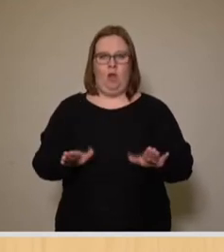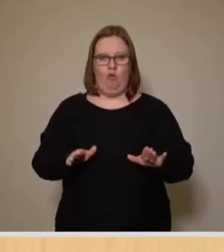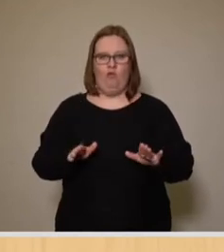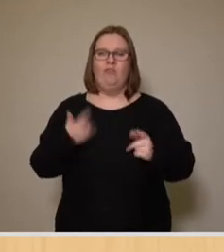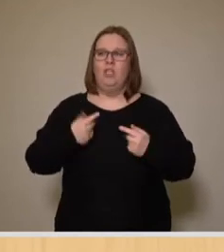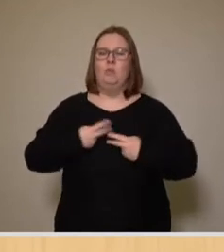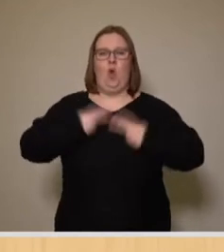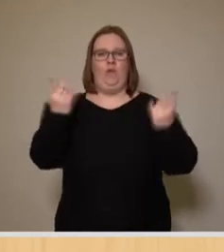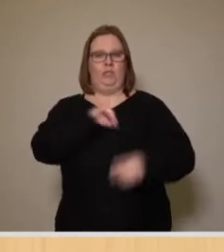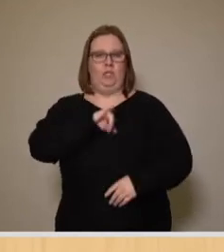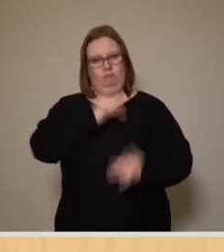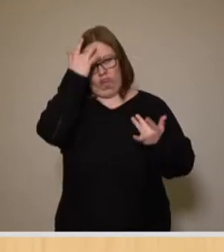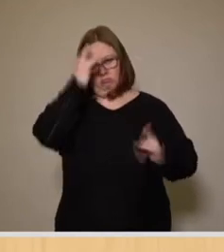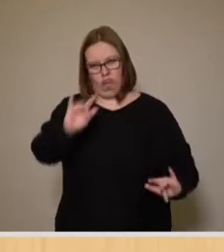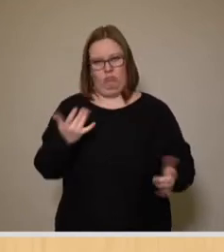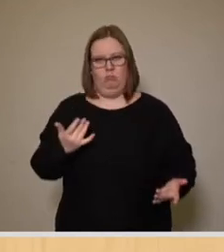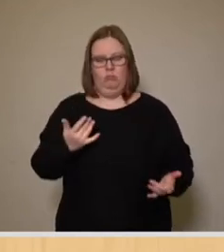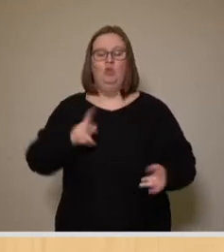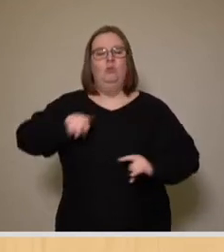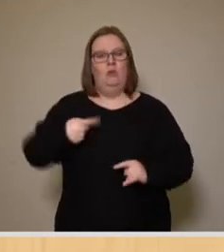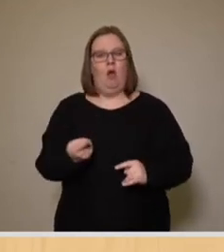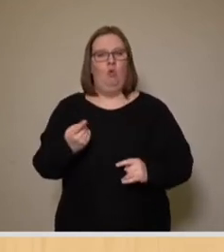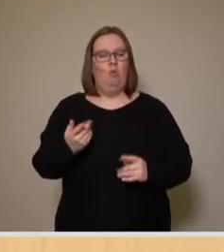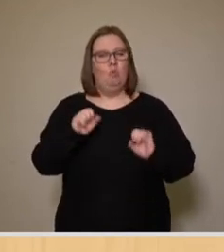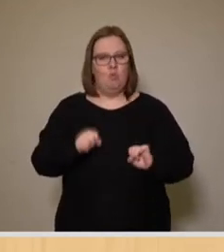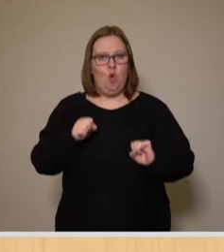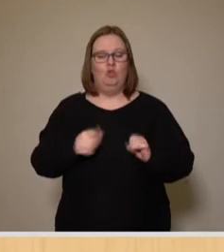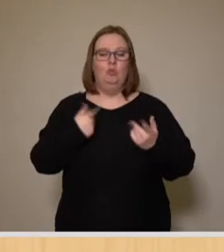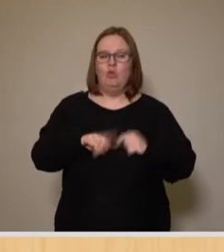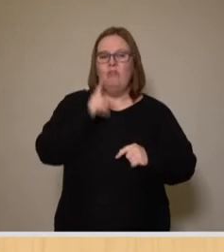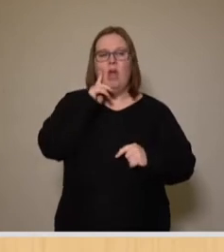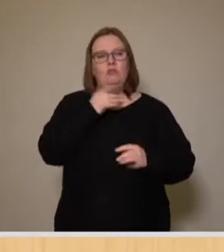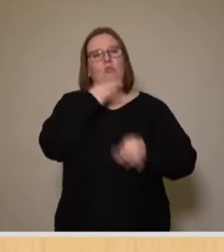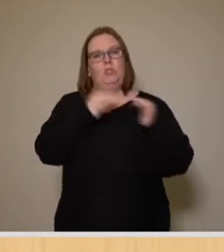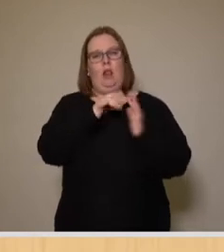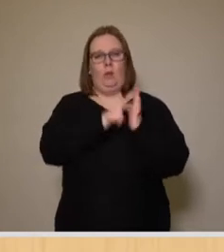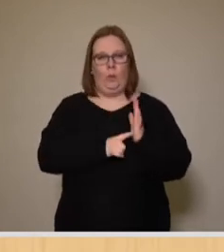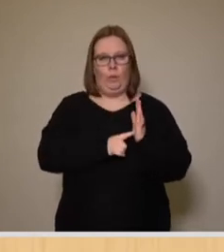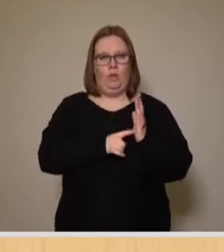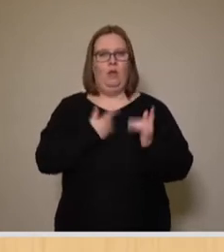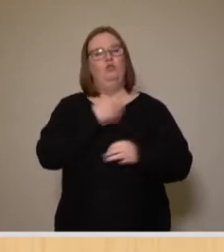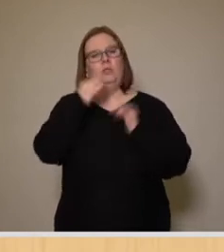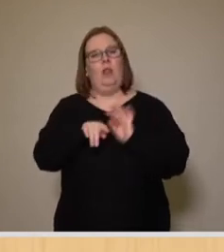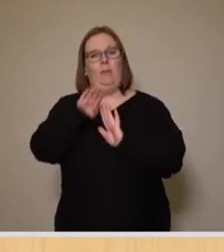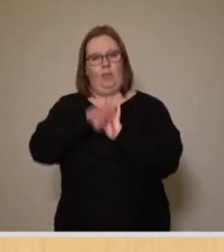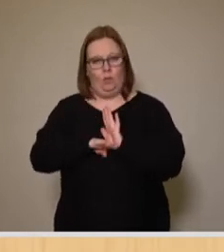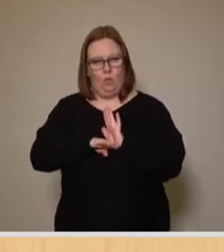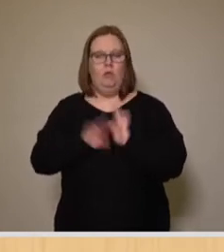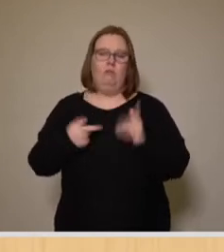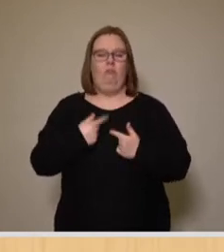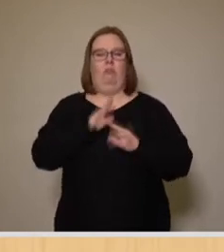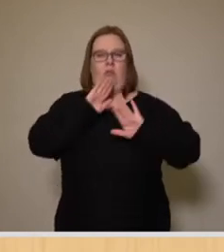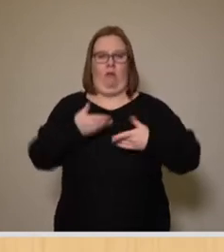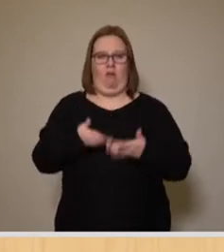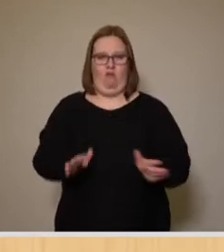im öffentlichen Interesse zulassen und bestimmen, dass die Öffnung rechtfertigender Umstände unter bestimmten Voraussetzungen zu vermuten